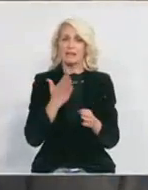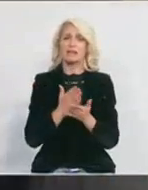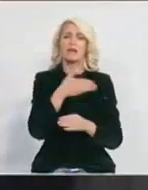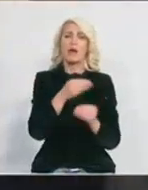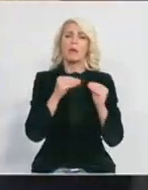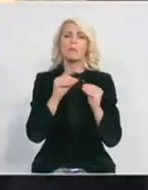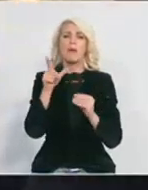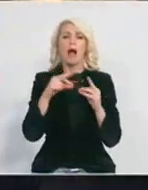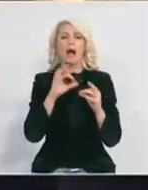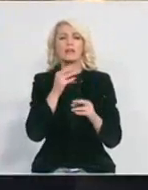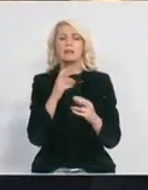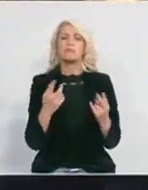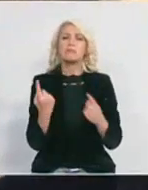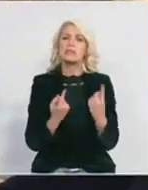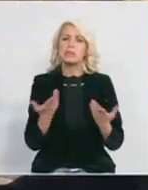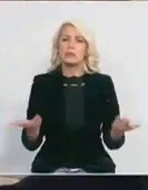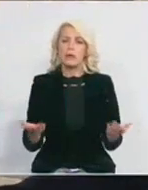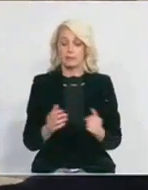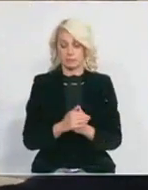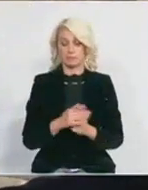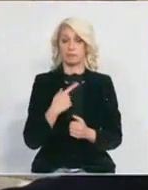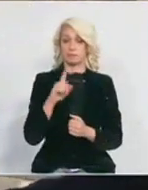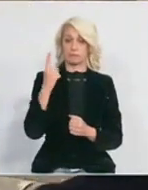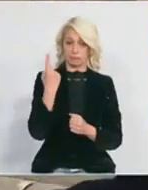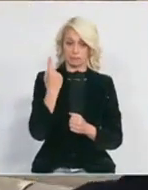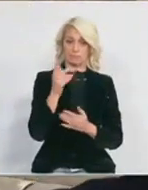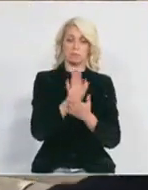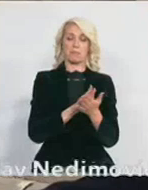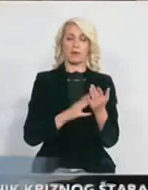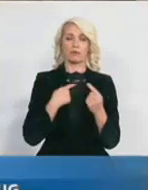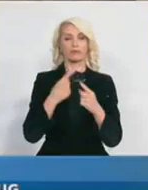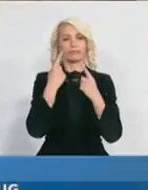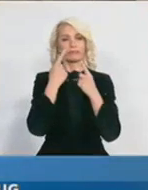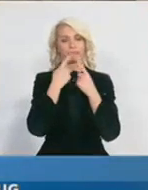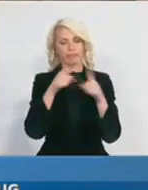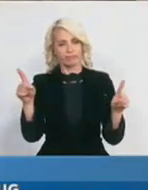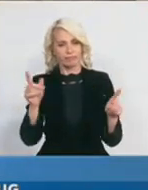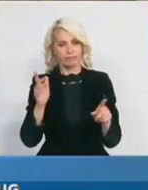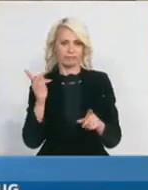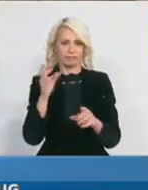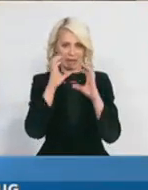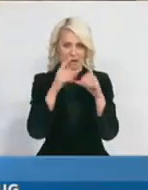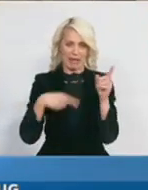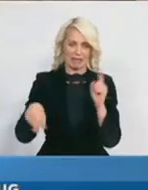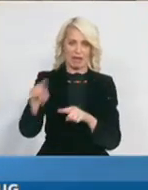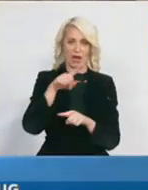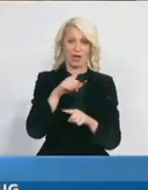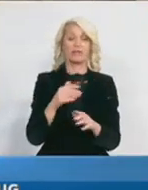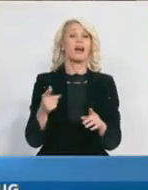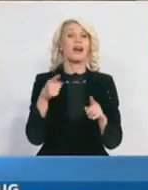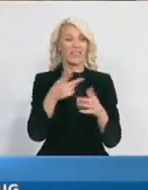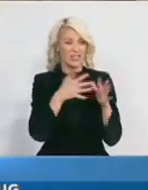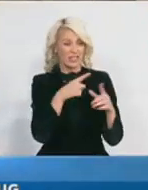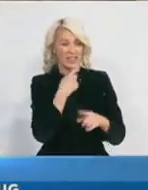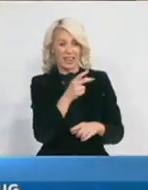situacije? Ja pre svega hoću na početku vaše gledalce da obavestim da je, porad ovoga što ste vi rekli, još 40 lica